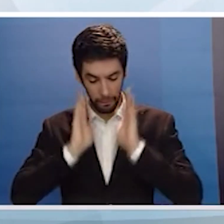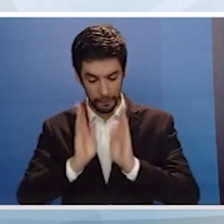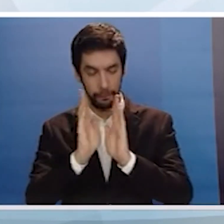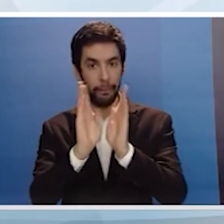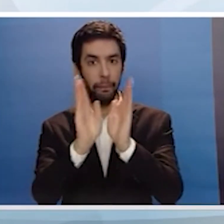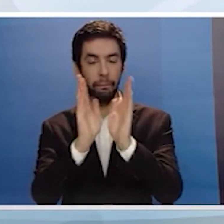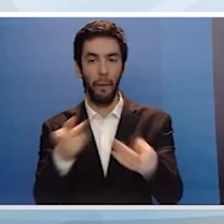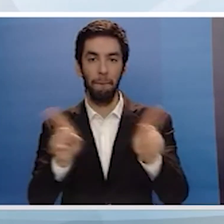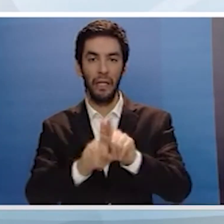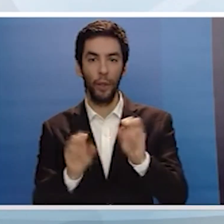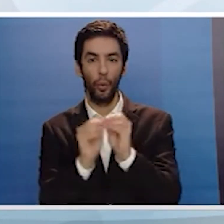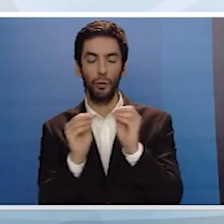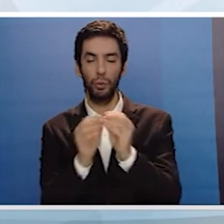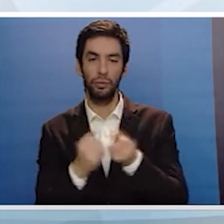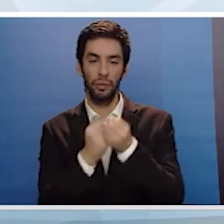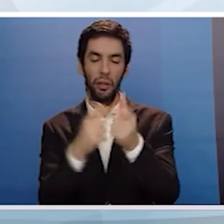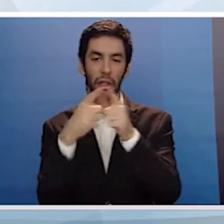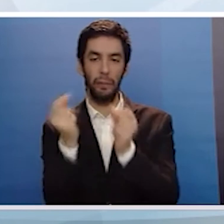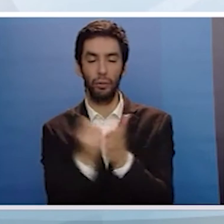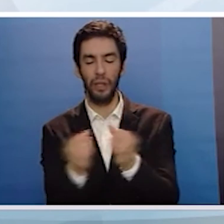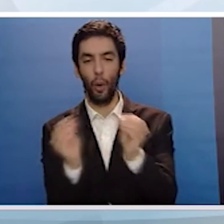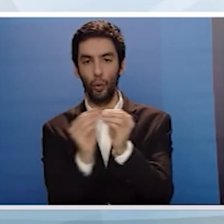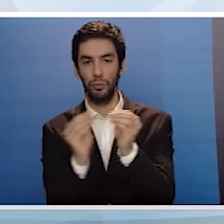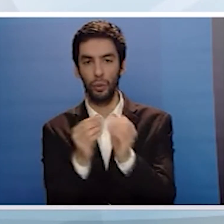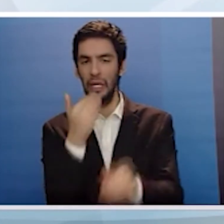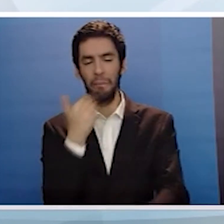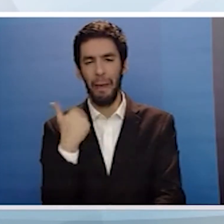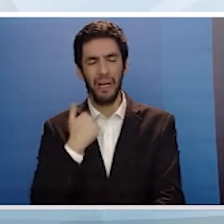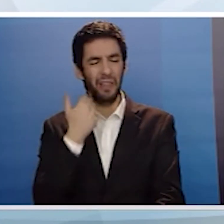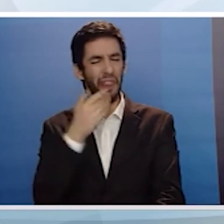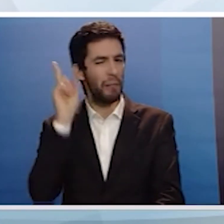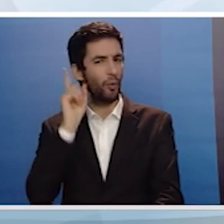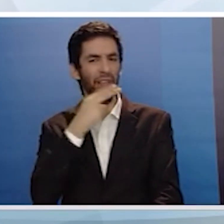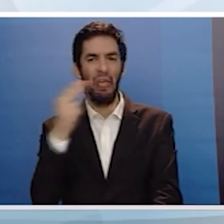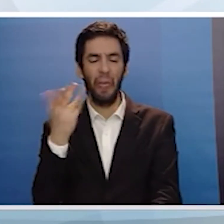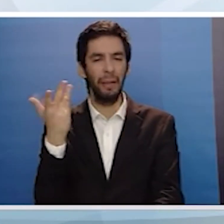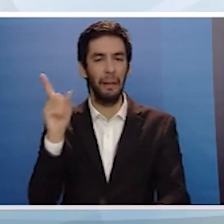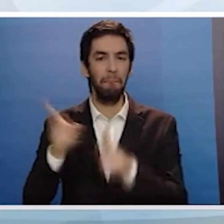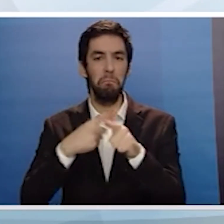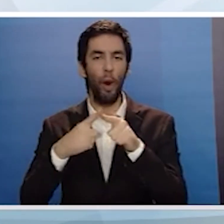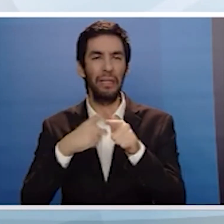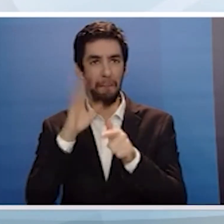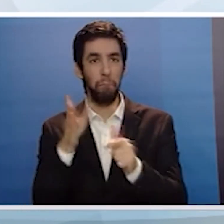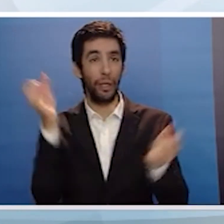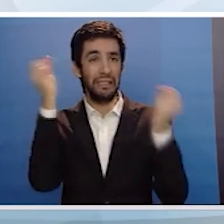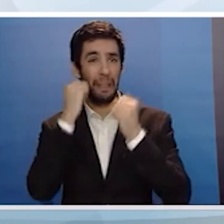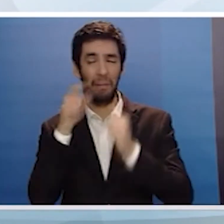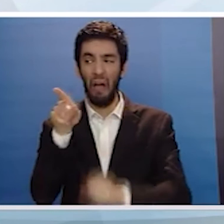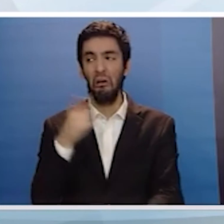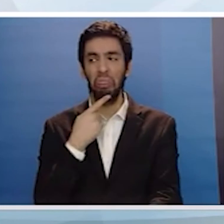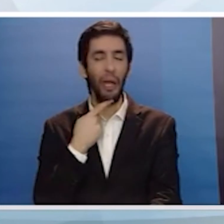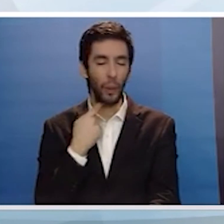δίπλα στον πολίτη για τον πολίτη και την πατρίδα μας αδιαφρόντας για το κόστος που θα κληθεί ενδεχομένως να καταβάλει το